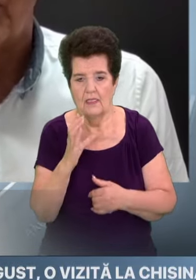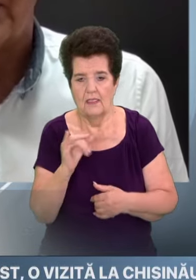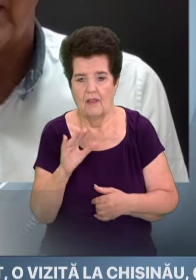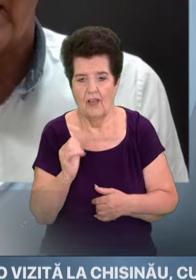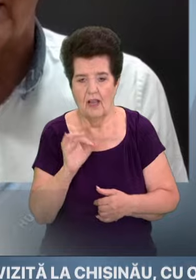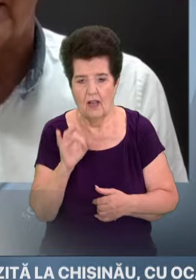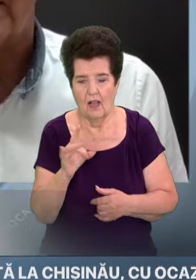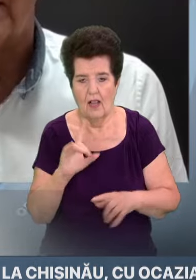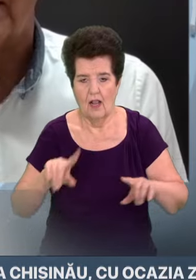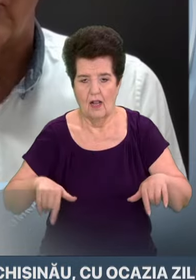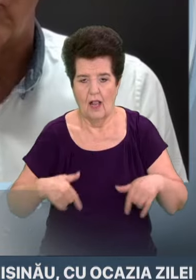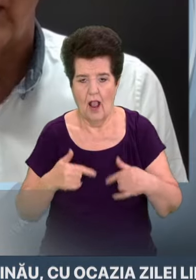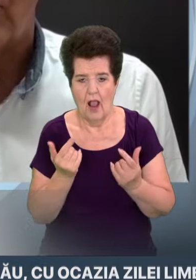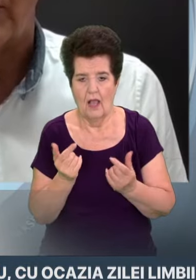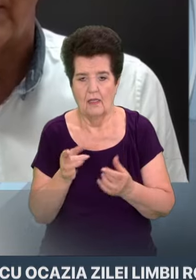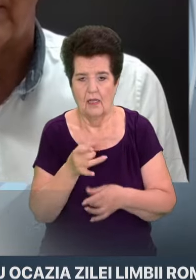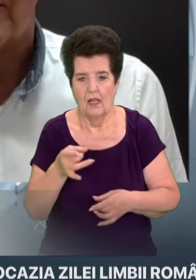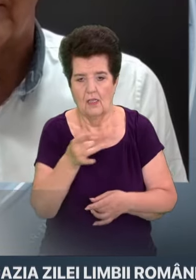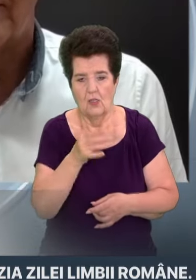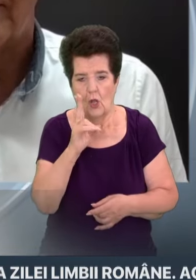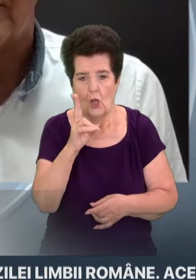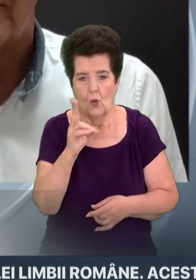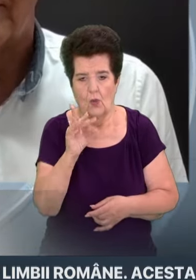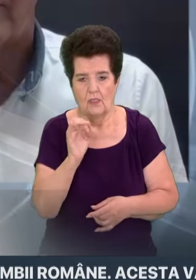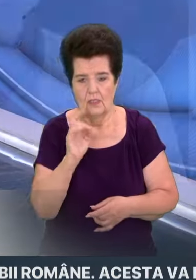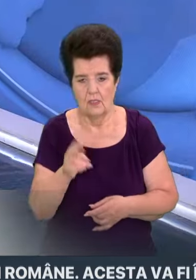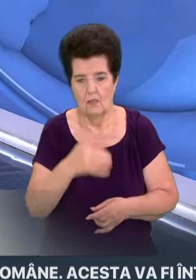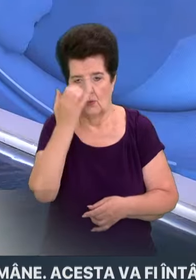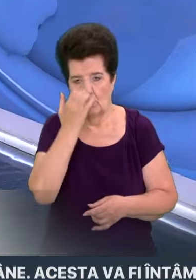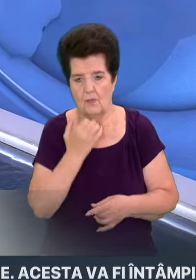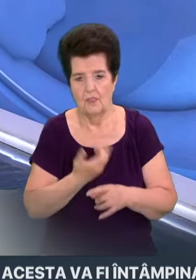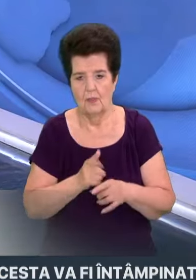care a fost creată în regiunea Cursk. Vă mulțumesc tare mult pentru această discuție. VIZIONARE!